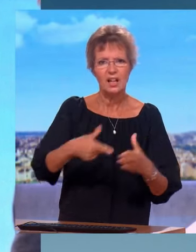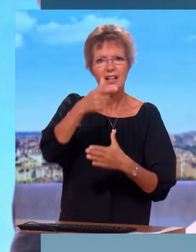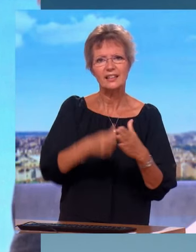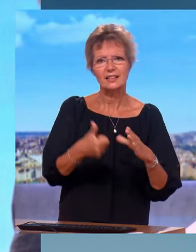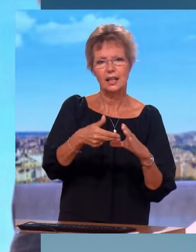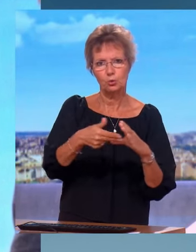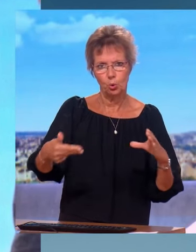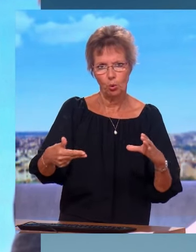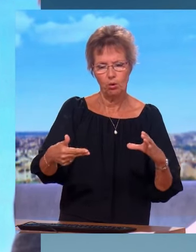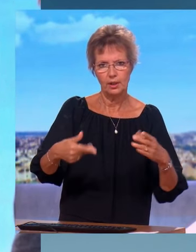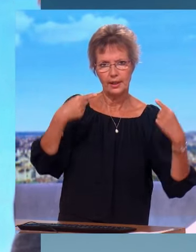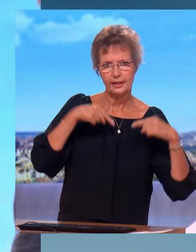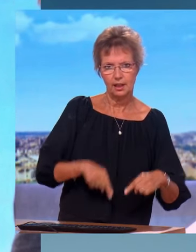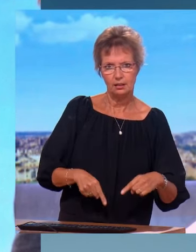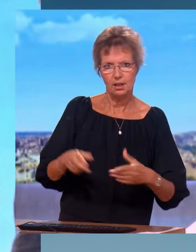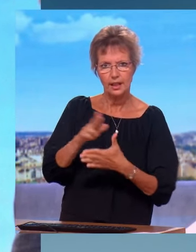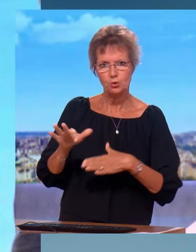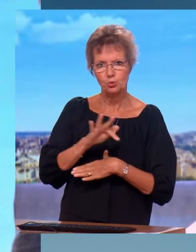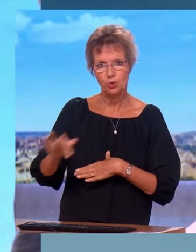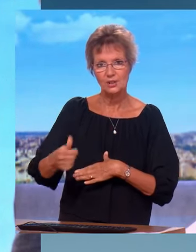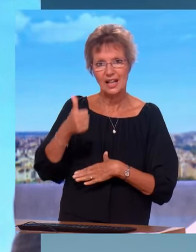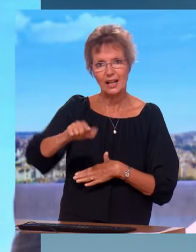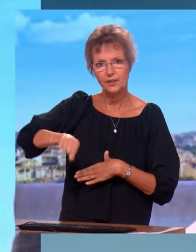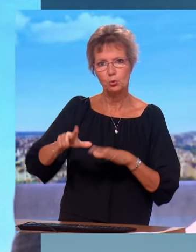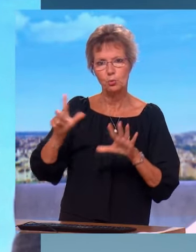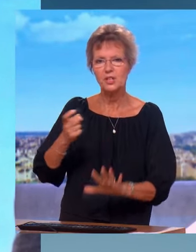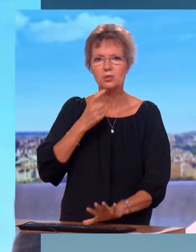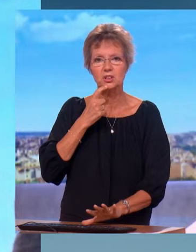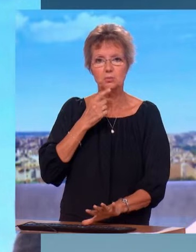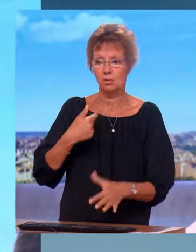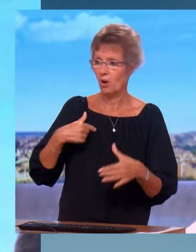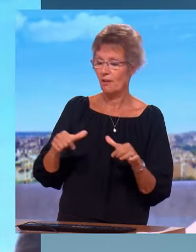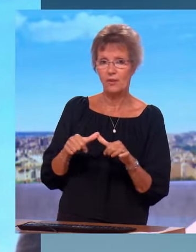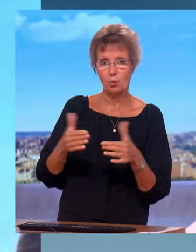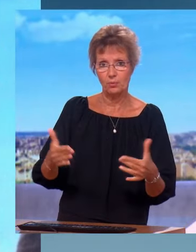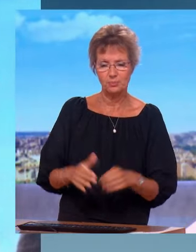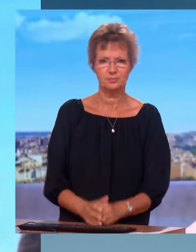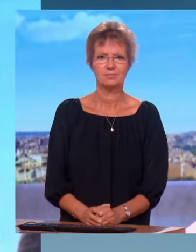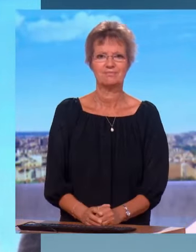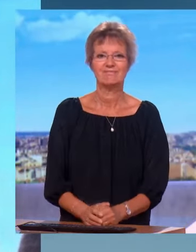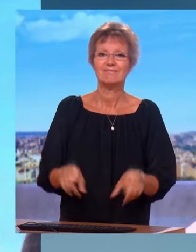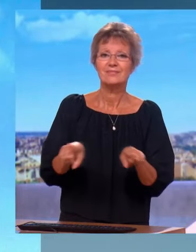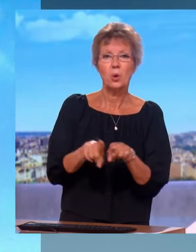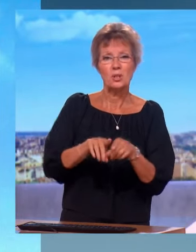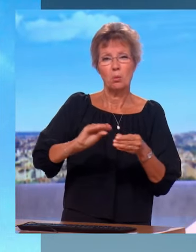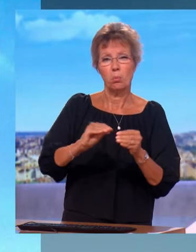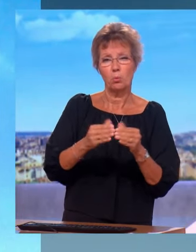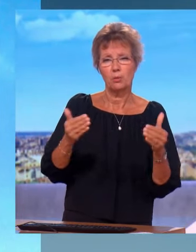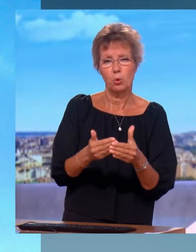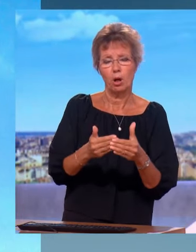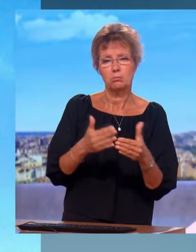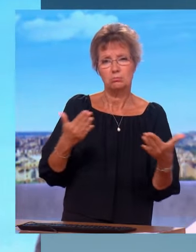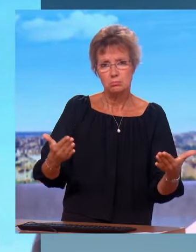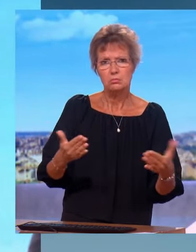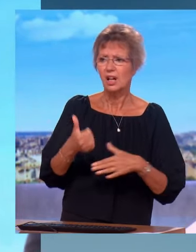La région Hauts-de-France, 1,8 centime. Je fais comment pour rendre ? Alors, par contre, il y aussi un point. C'est que moi, ça fait des années, ça fait